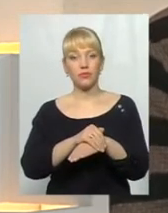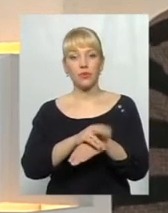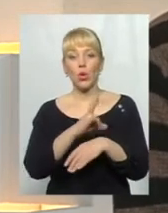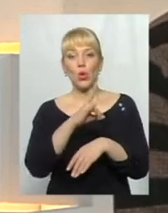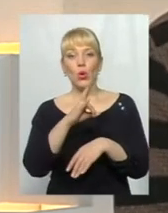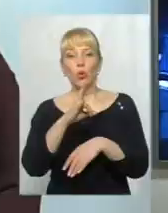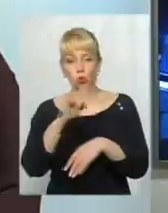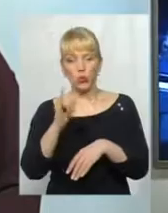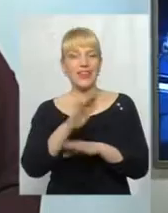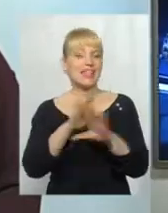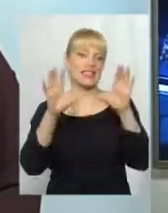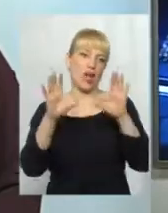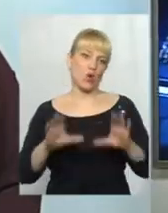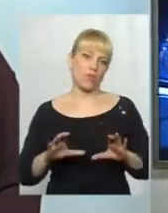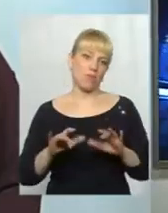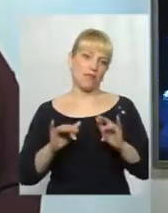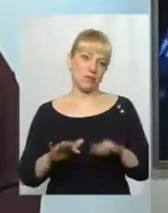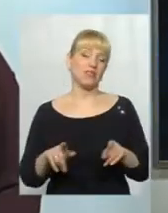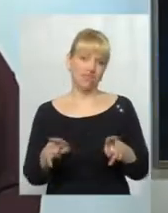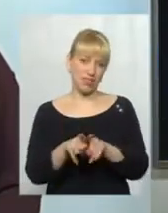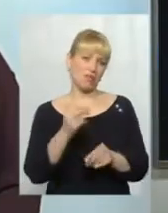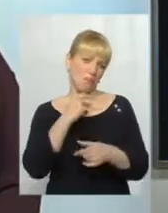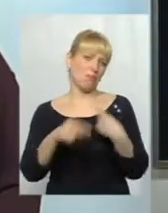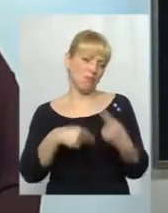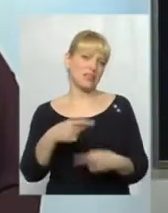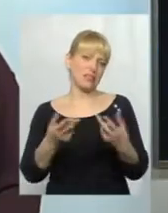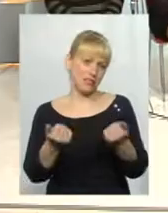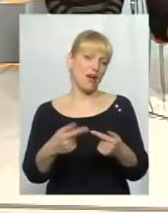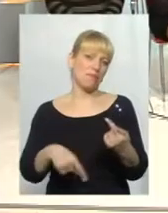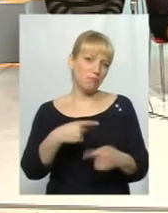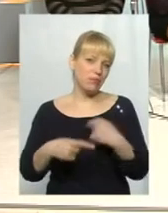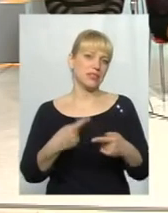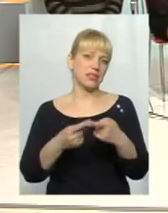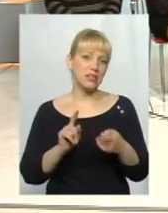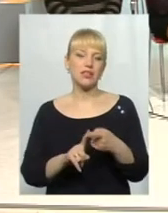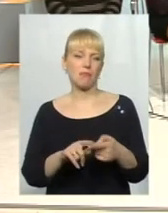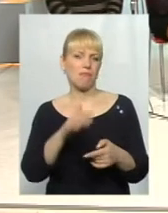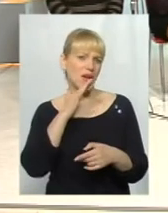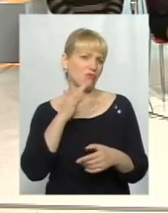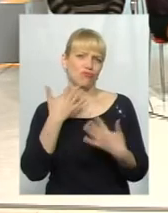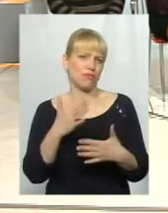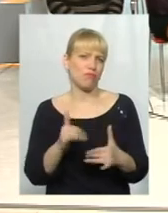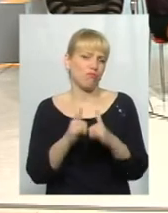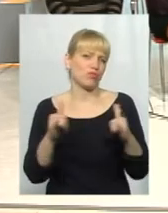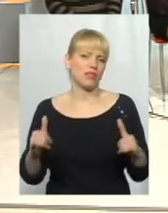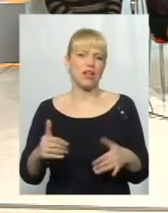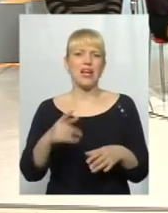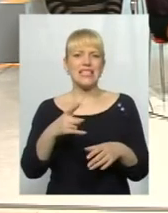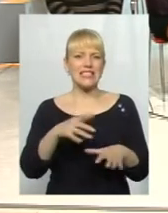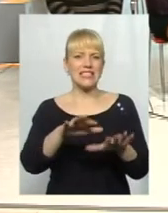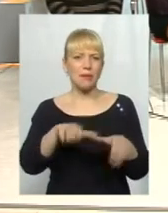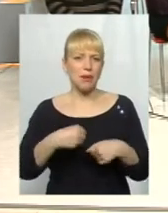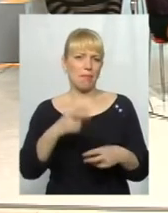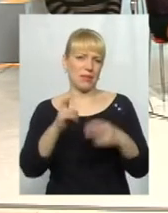незаконними діями, скажімо так. Такий собі бізнес? Так, бізнес. Зараз цей бізнес дуже процвітає. Зараз віджимають підприємства,